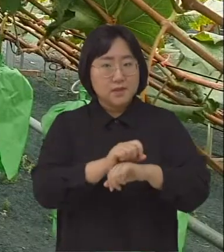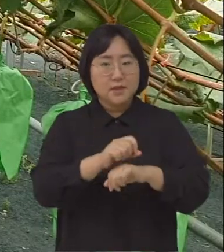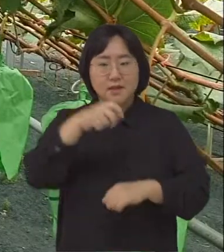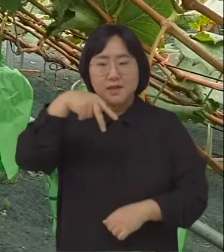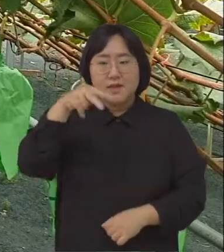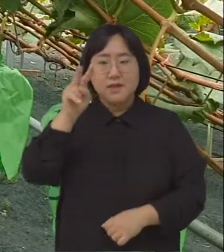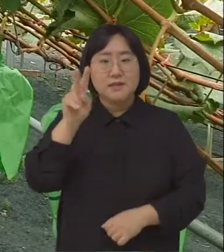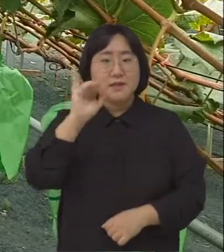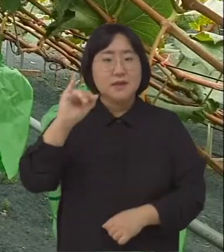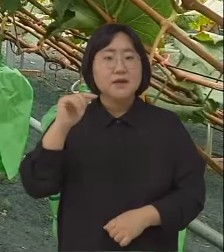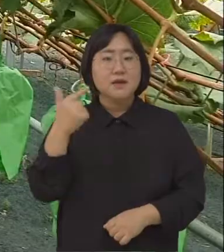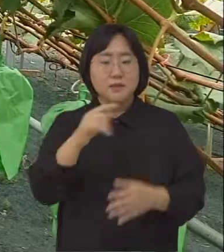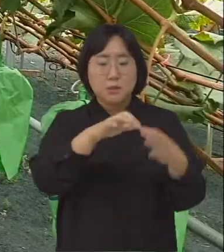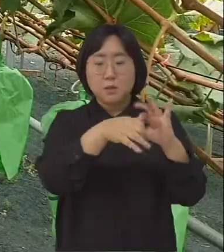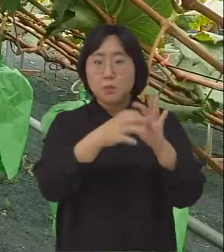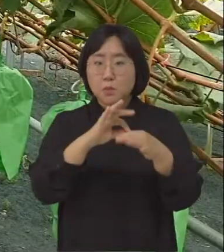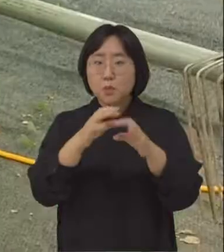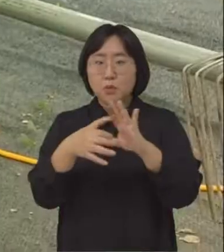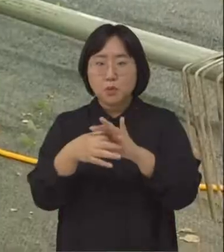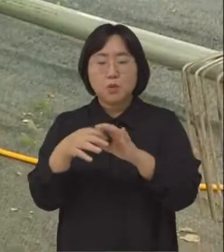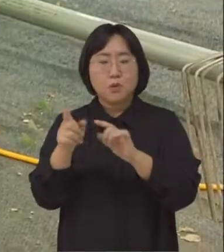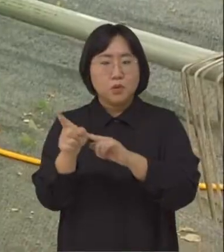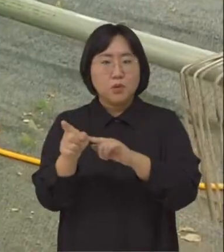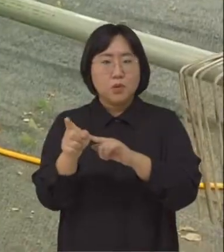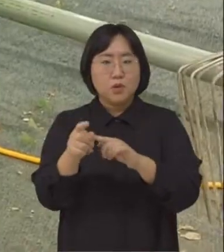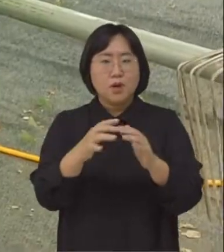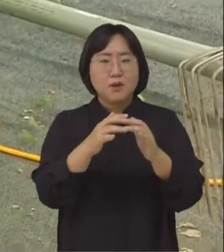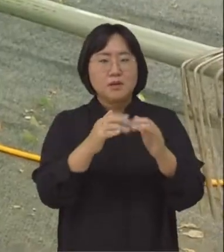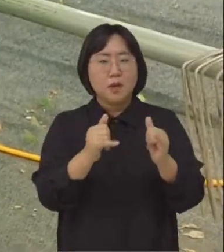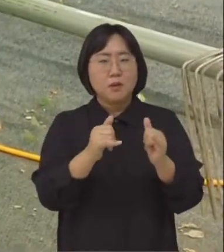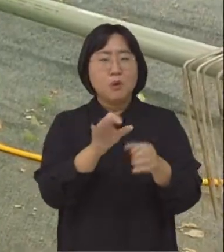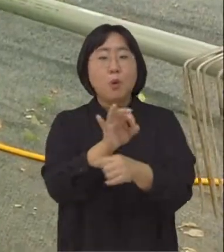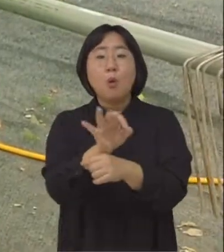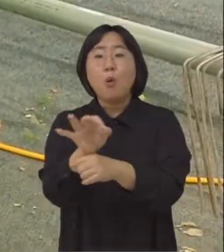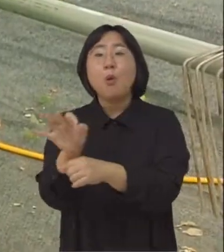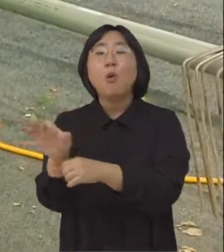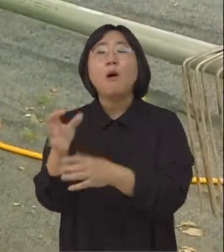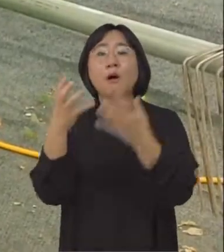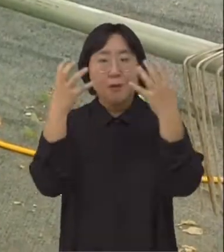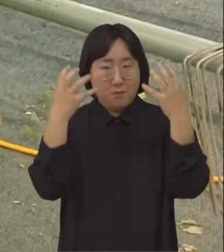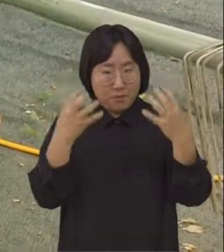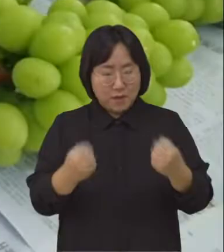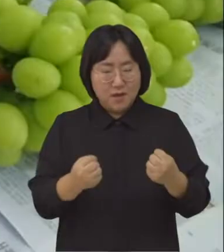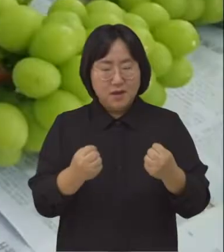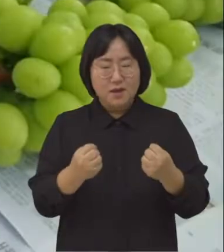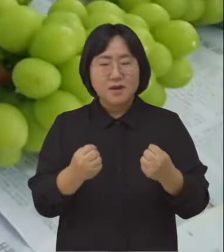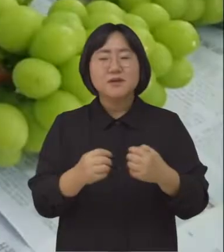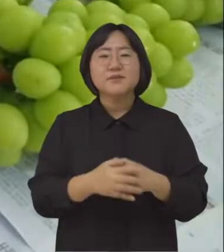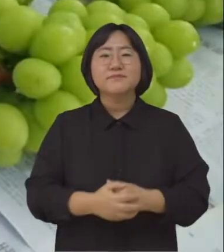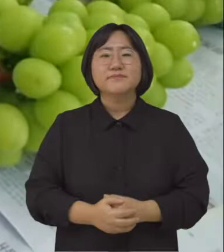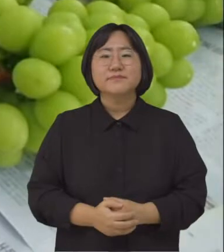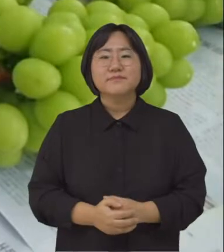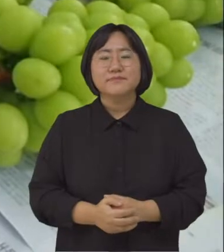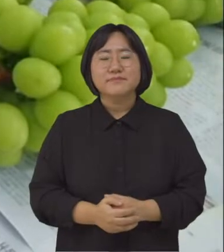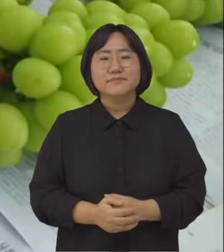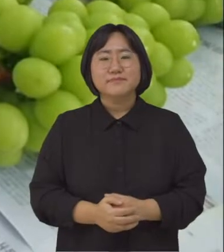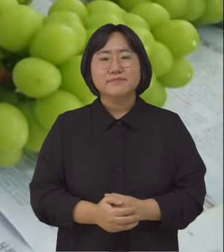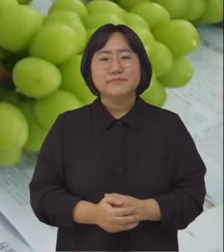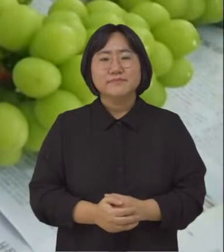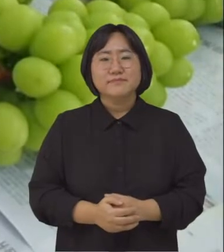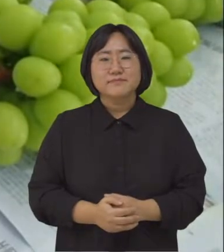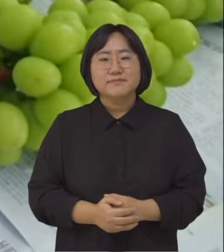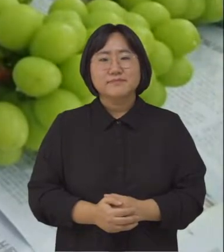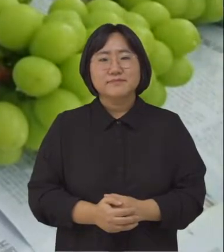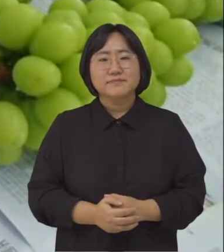이번에 새로 선보인 고당도, 청포도, 샤인머스켓도 높은 호응을 얻으면서 소비자들의 지갑을 열게 하고 있습니다.